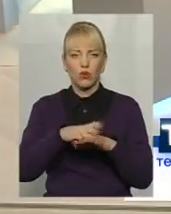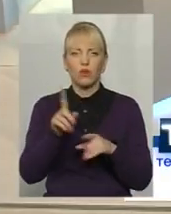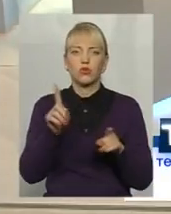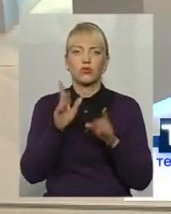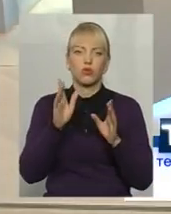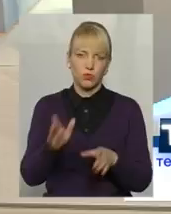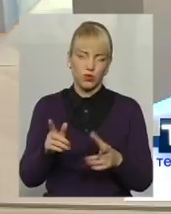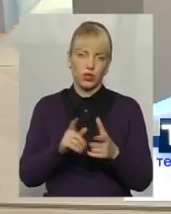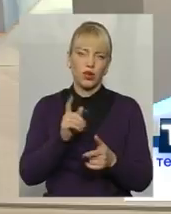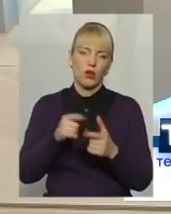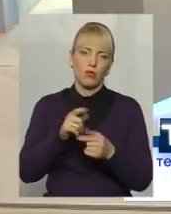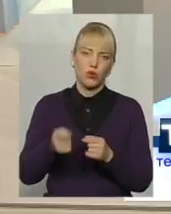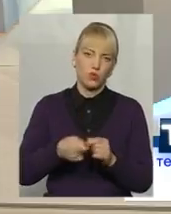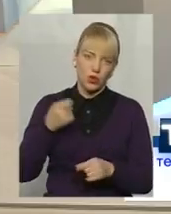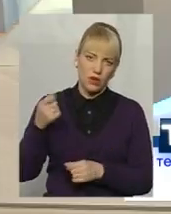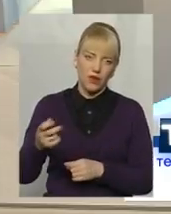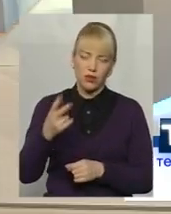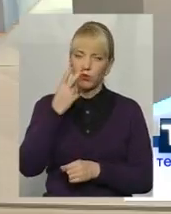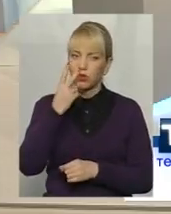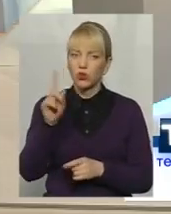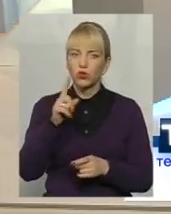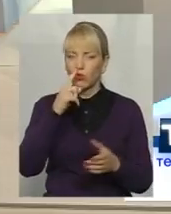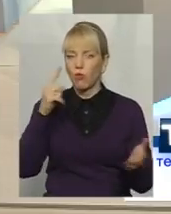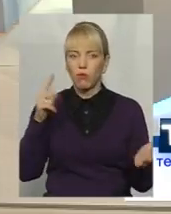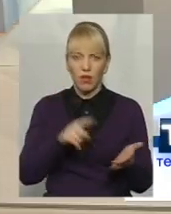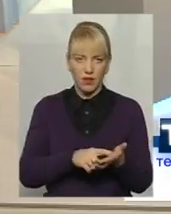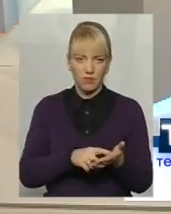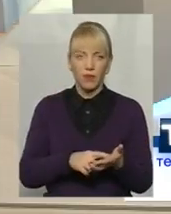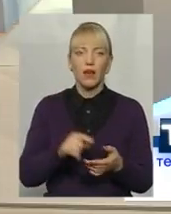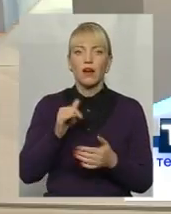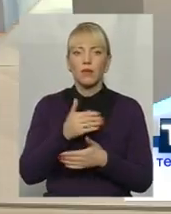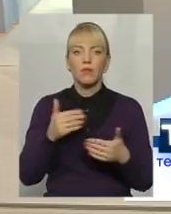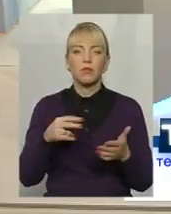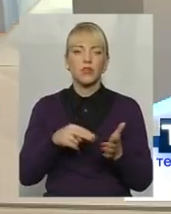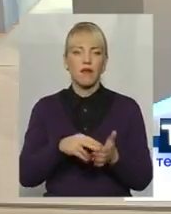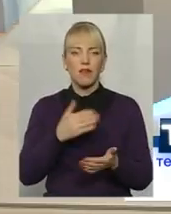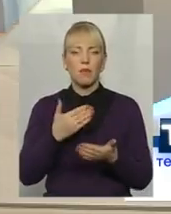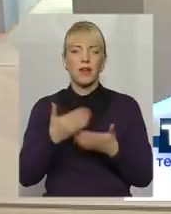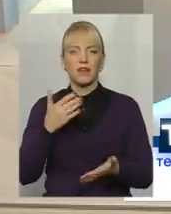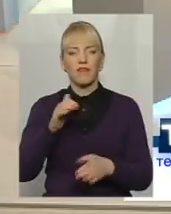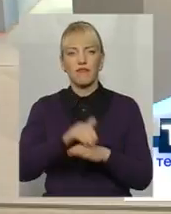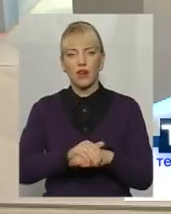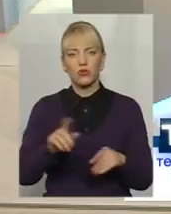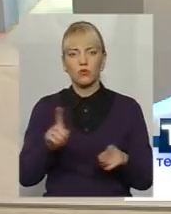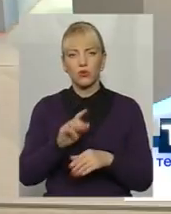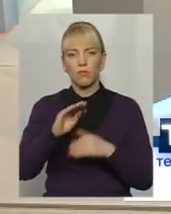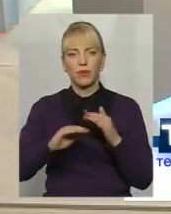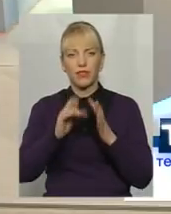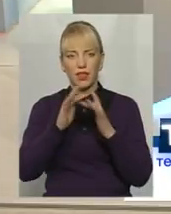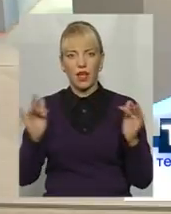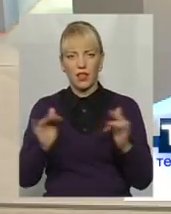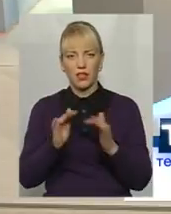Тобто будуть подавати, а потім побачать, у що попали. Тобто ми знову ж поставлені перед фактом, що під ялинку,